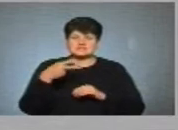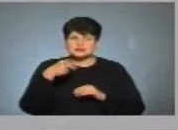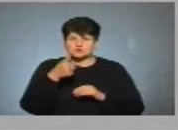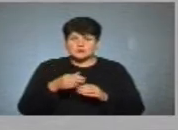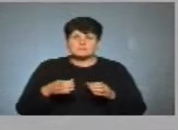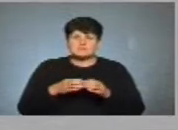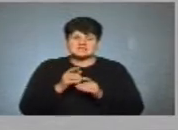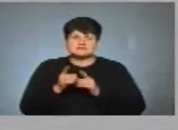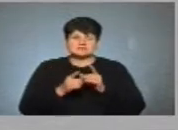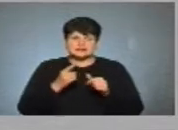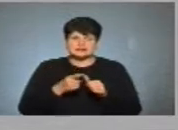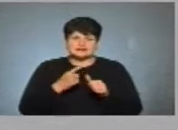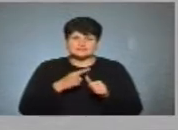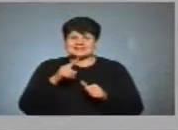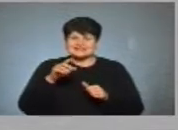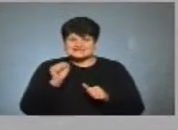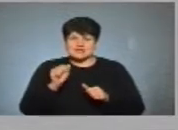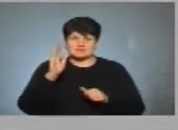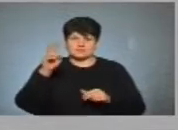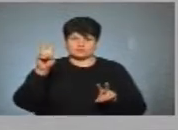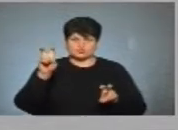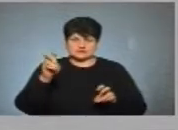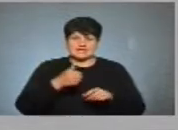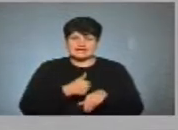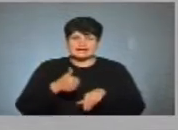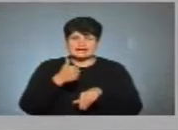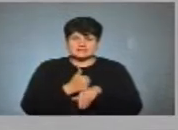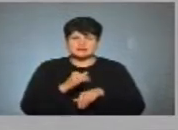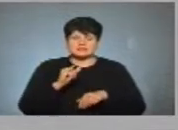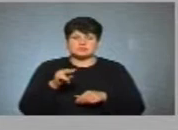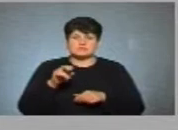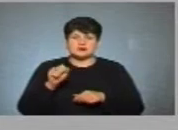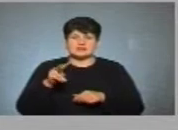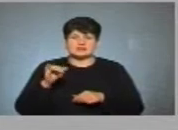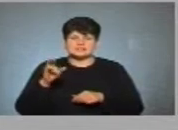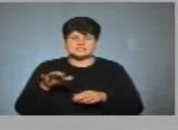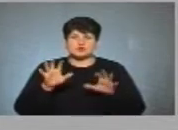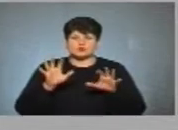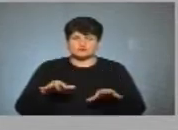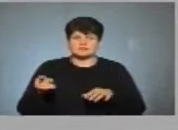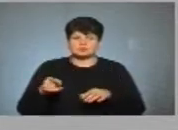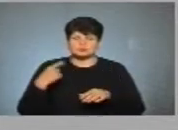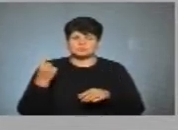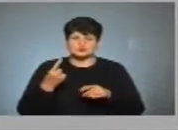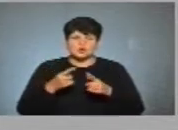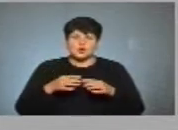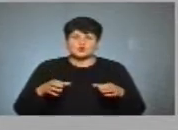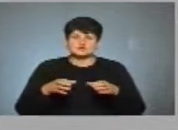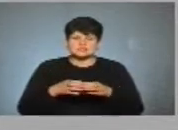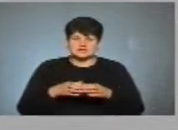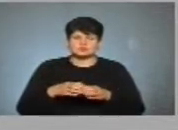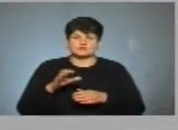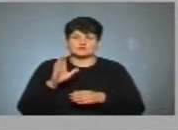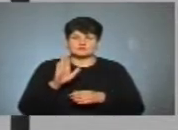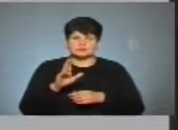партія змінила назву на «За майбутнє». Лідер партії Ігор Палиця, голова Тернопільського обласного осередку Володимир